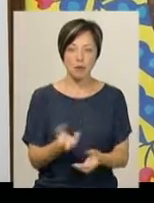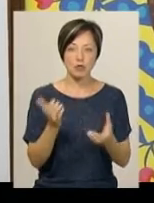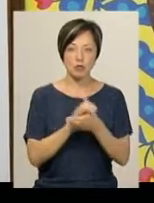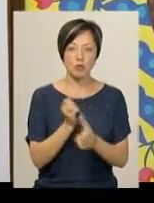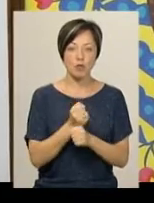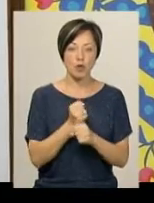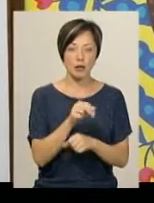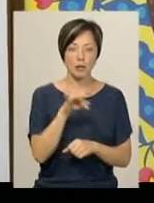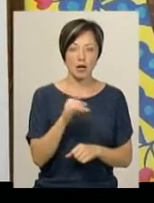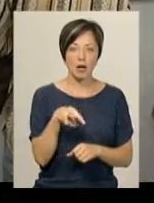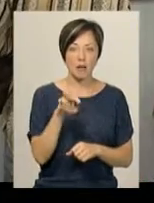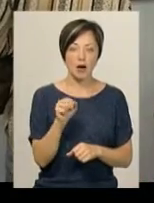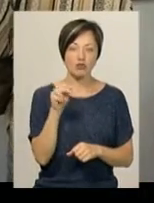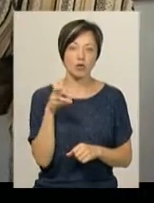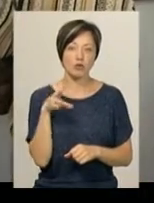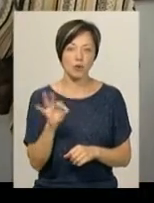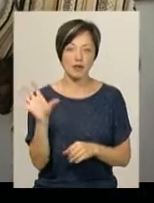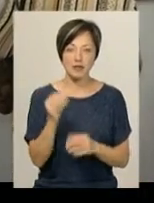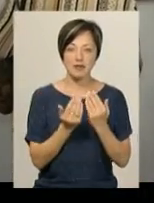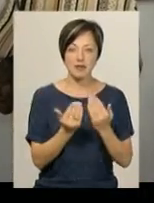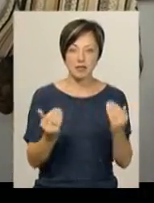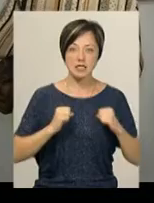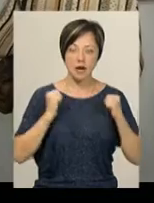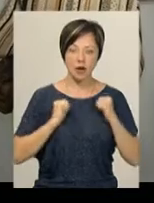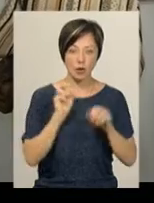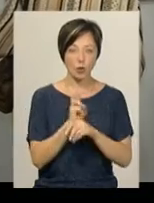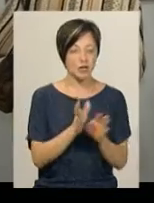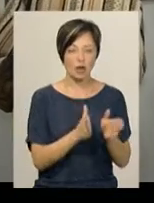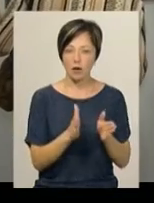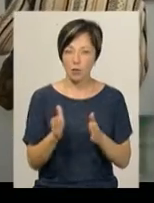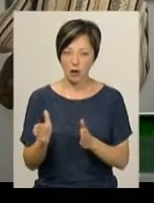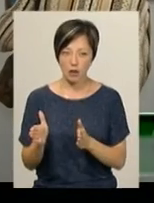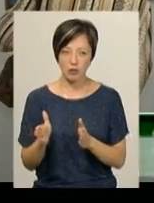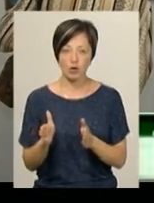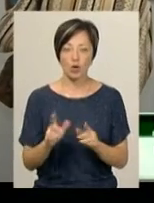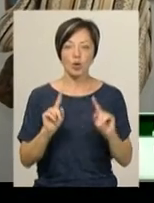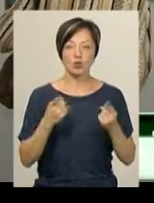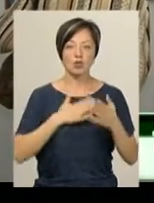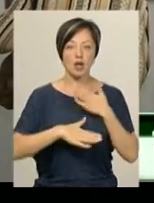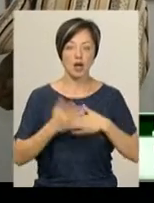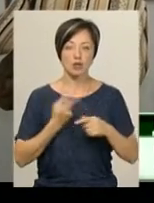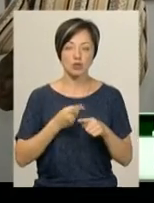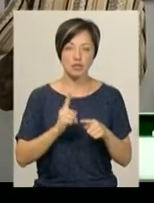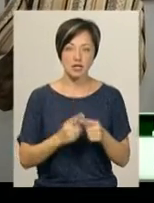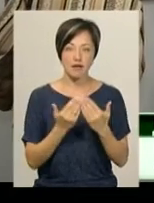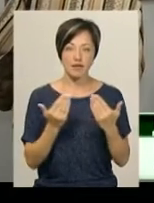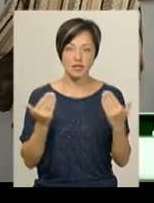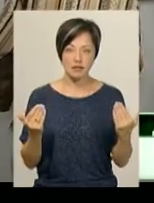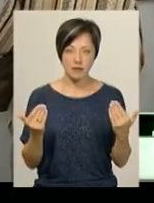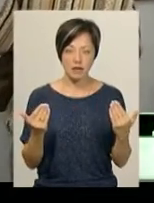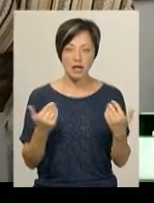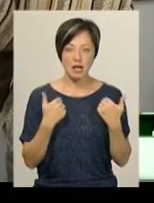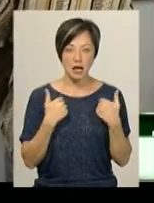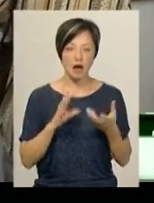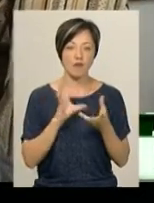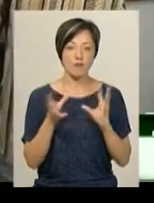роботами Марії Приймаченко. На всі виставки стараюсь ходити регулярно. Дуже рада, що ця виставка Марії Приймаченко. Я,